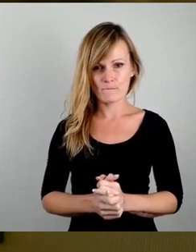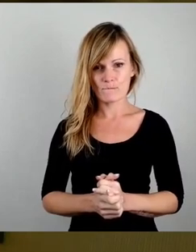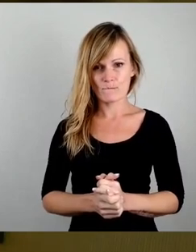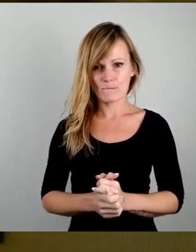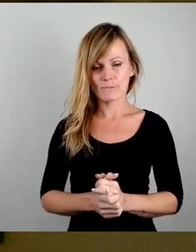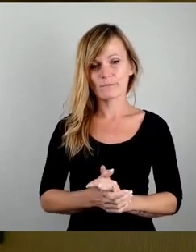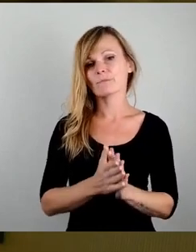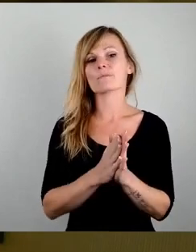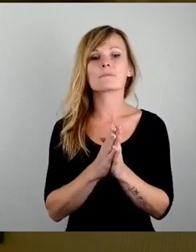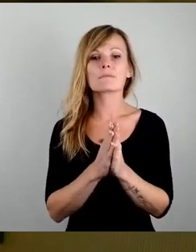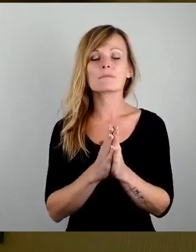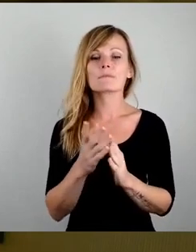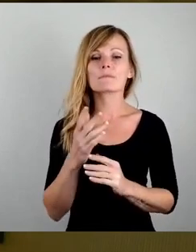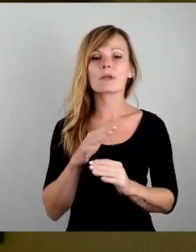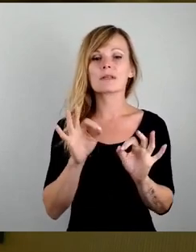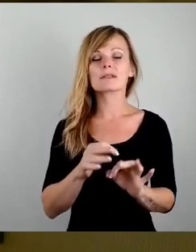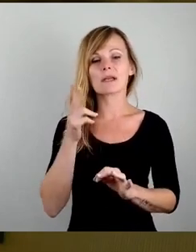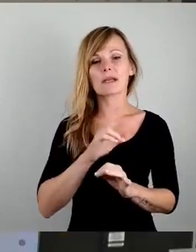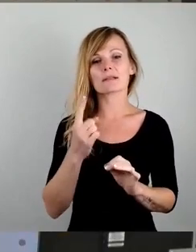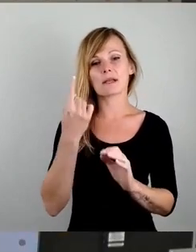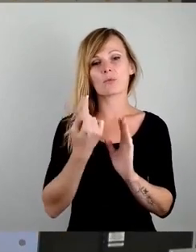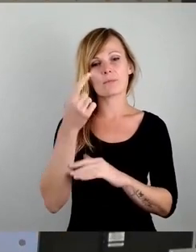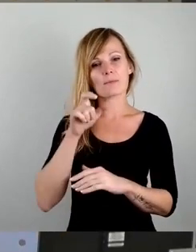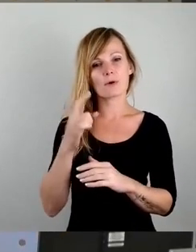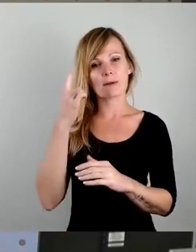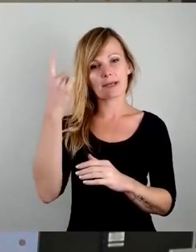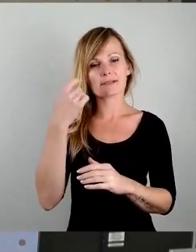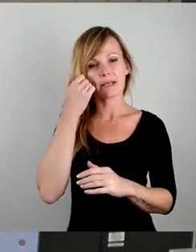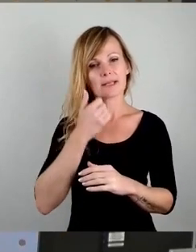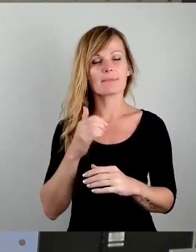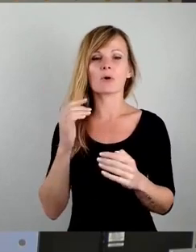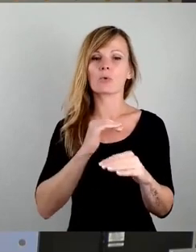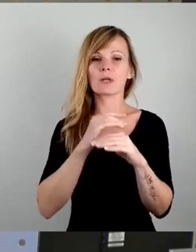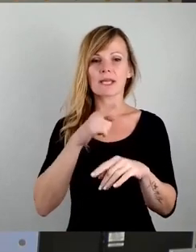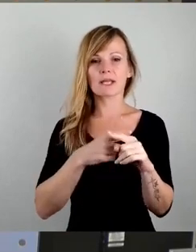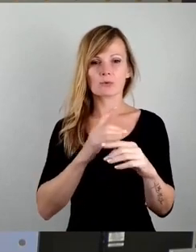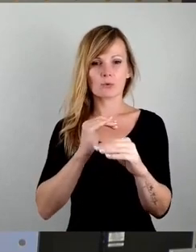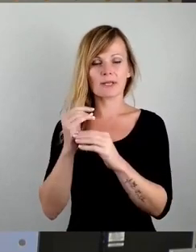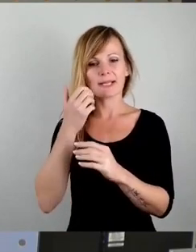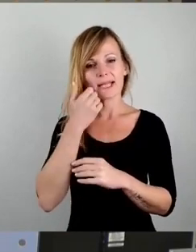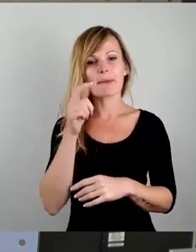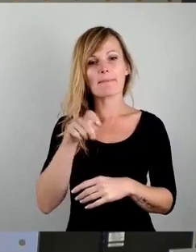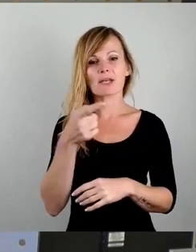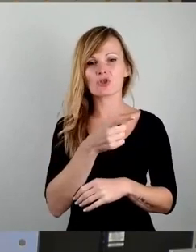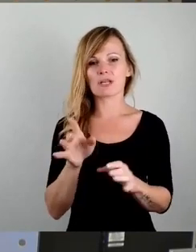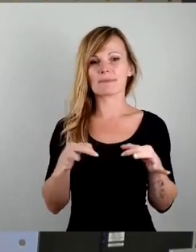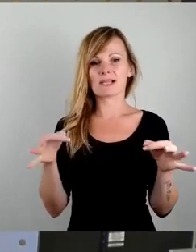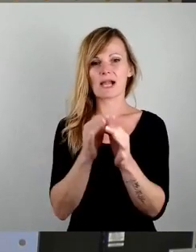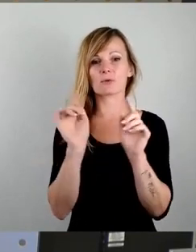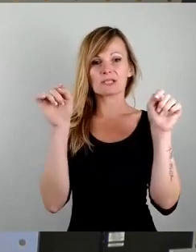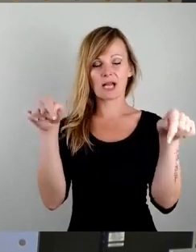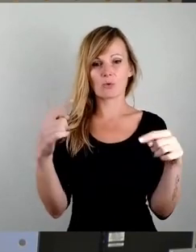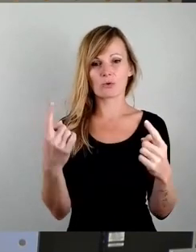Sehr geehrter Herr Oberbürgermeister, liebe Kolleginnen und Kollegen, liebe Menschen im Saal und draußen im